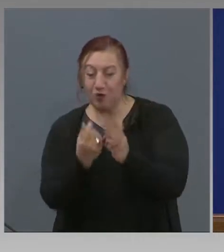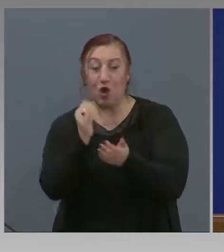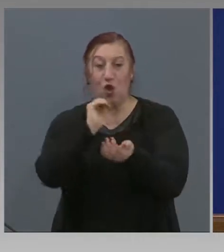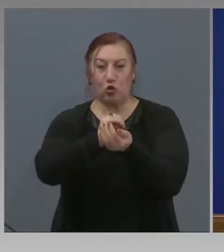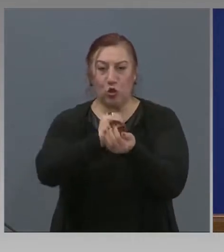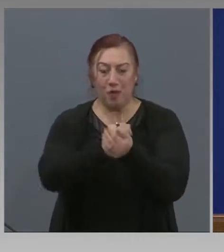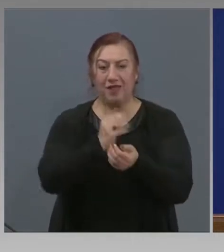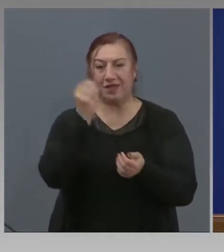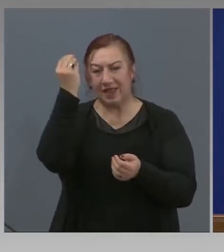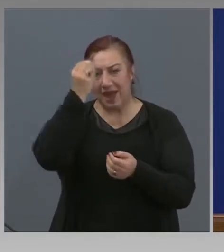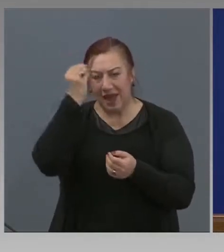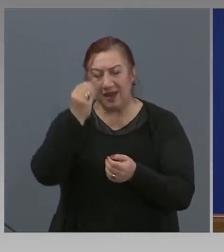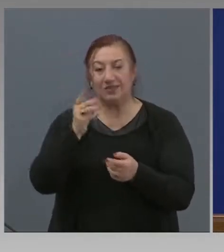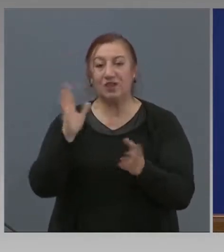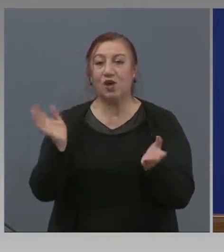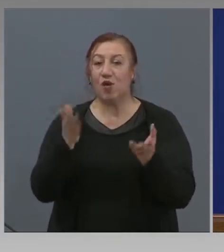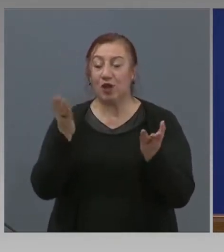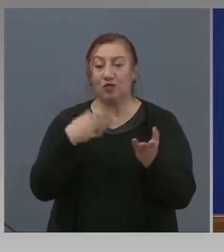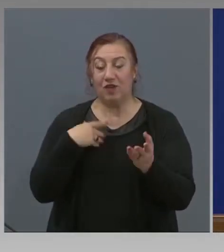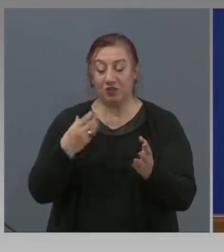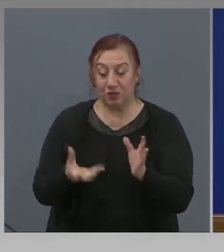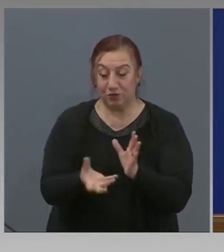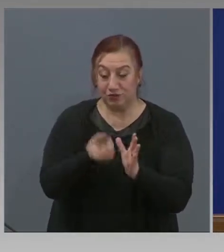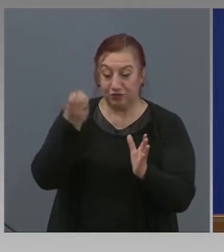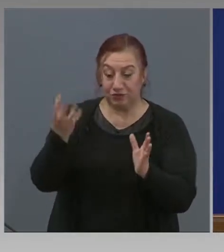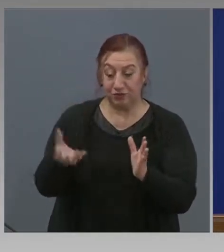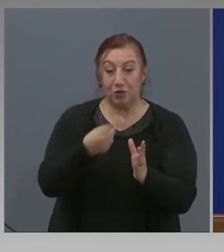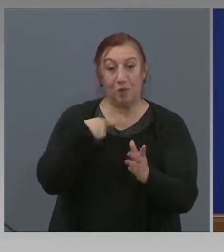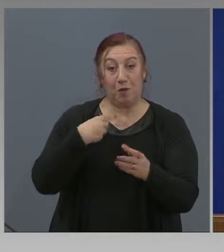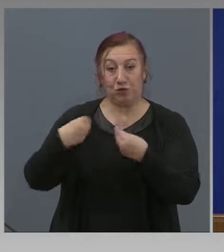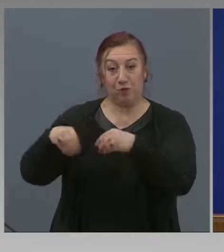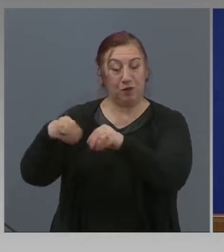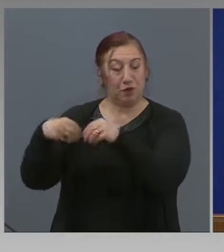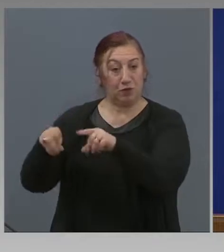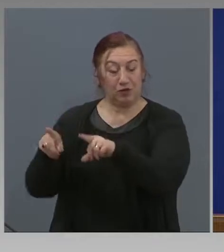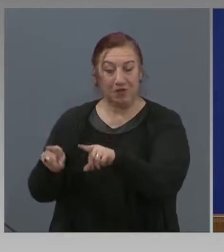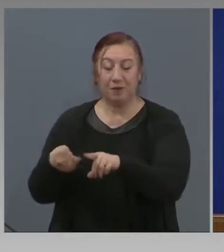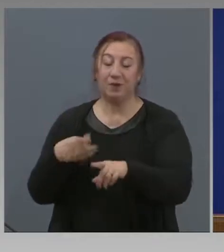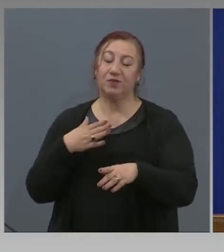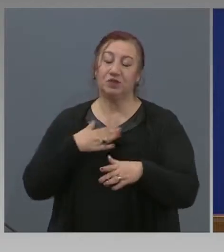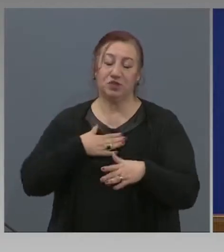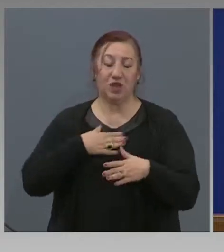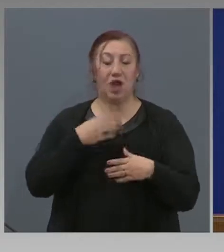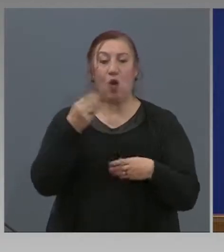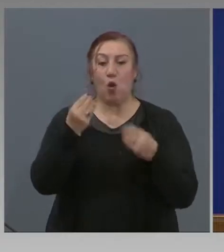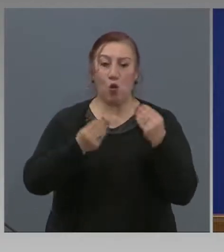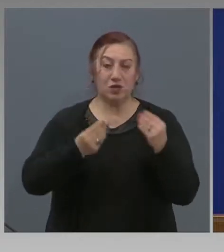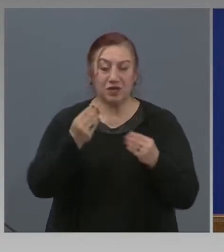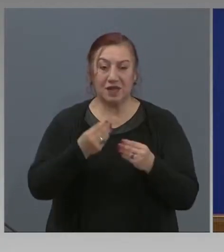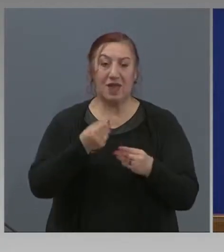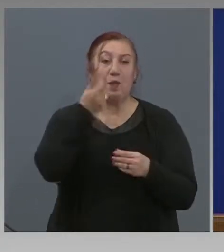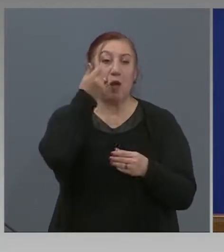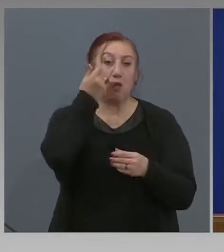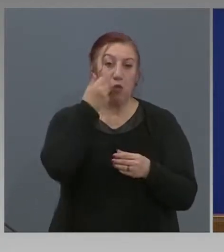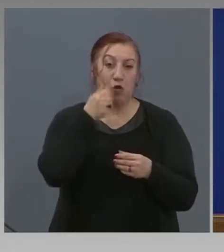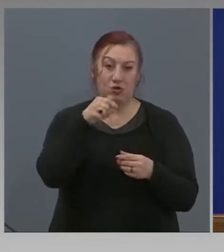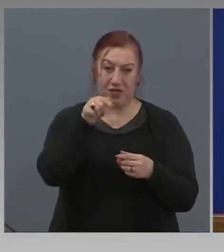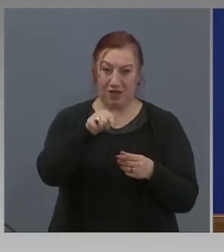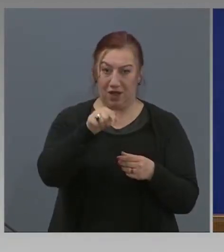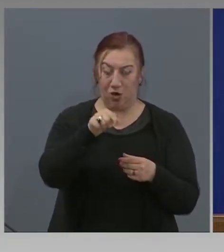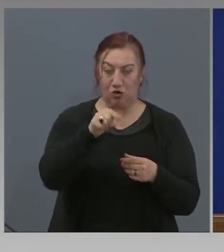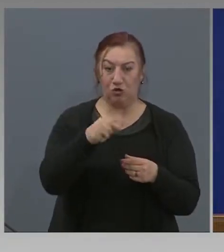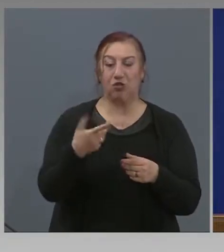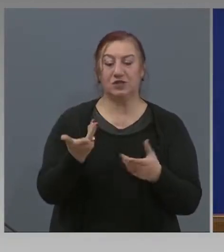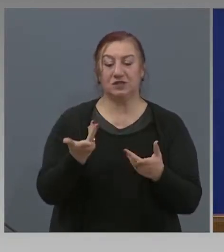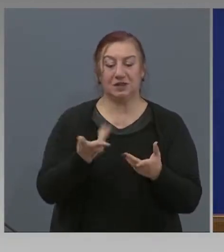и краставици, което вече се реклуатира. Ще оценим, разбира се, и ефекта на тая помощ след крайния